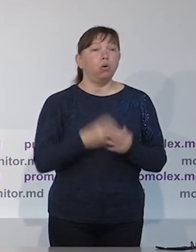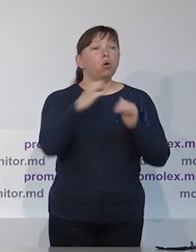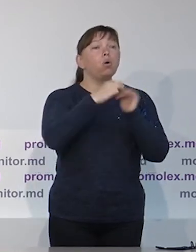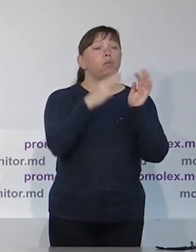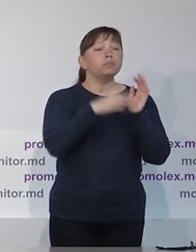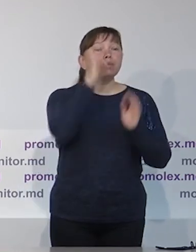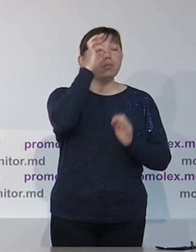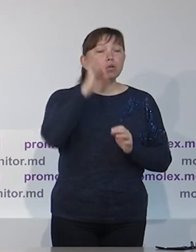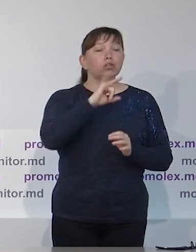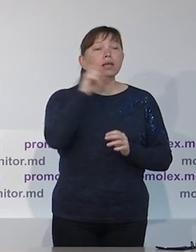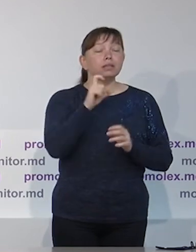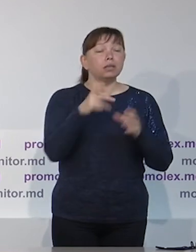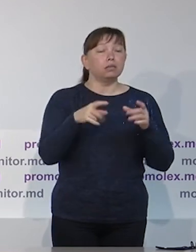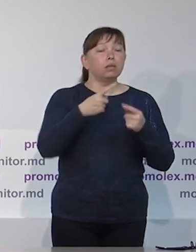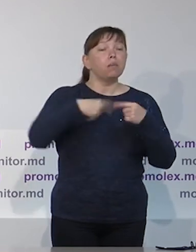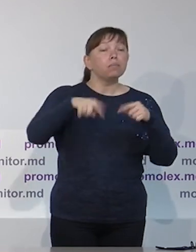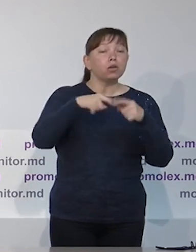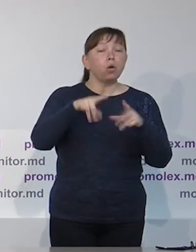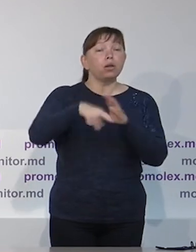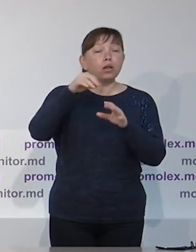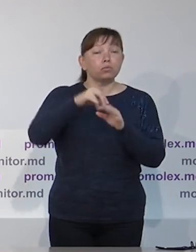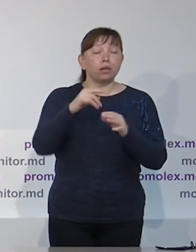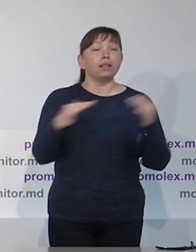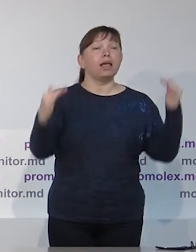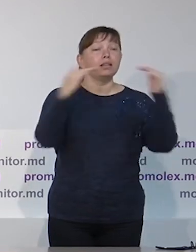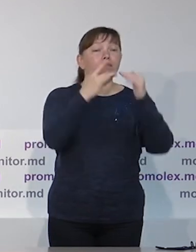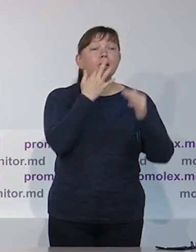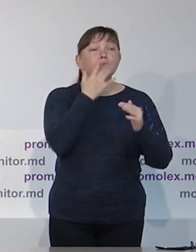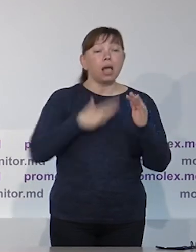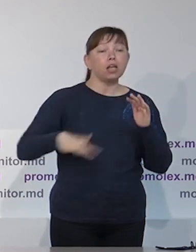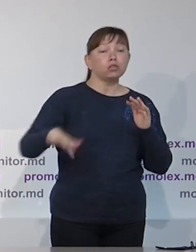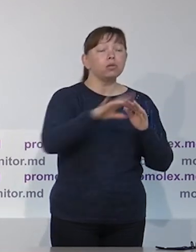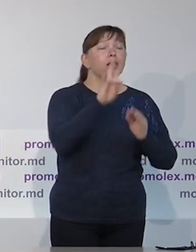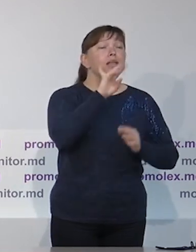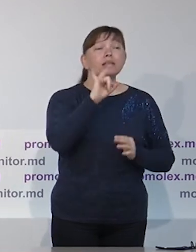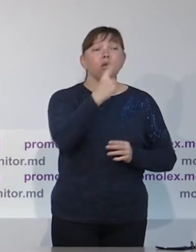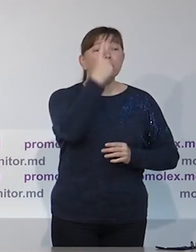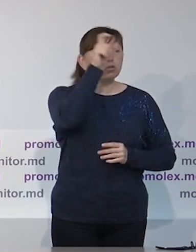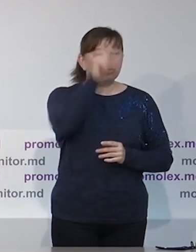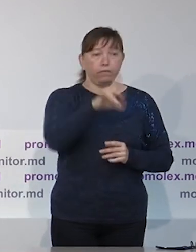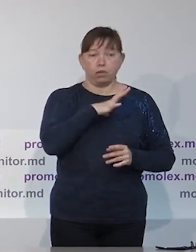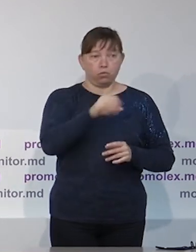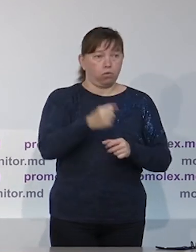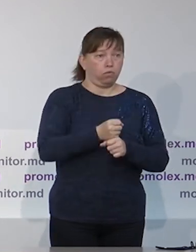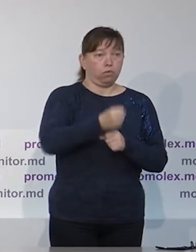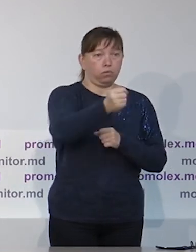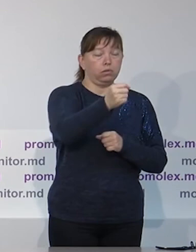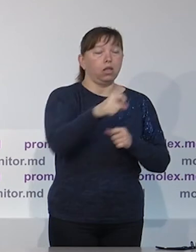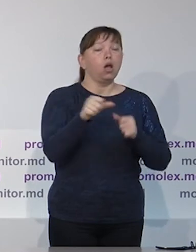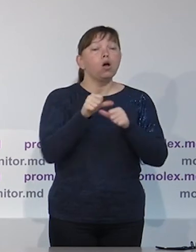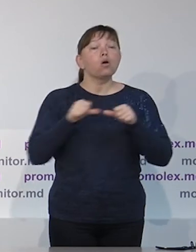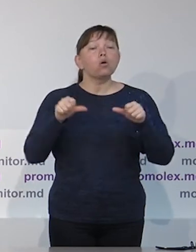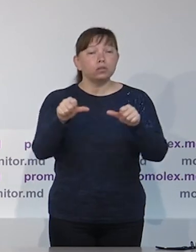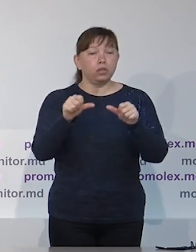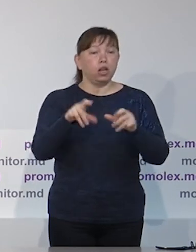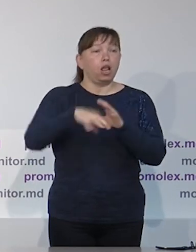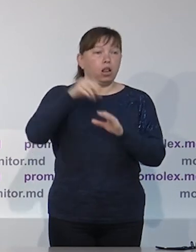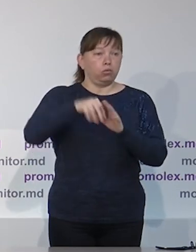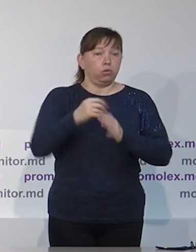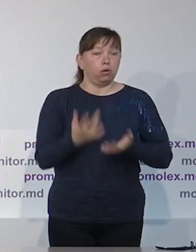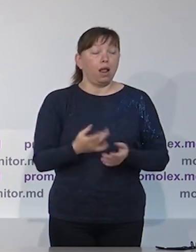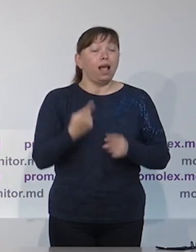избирательных органов низшего уровня со стороны местных органов власти второго уровня. Например,